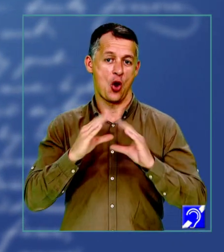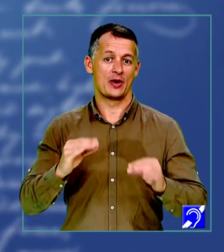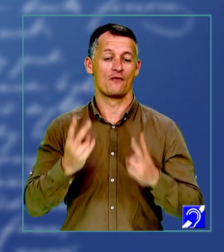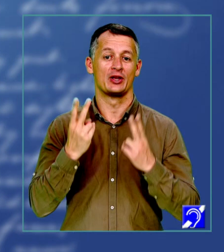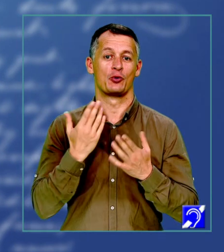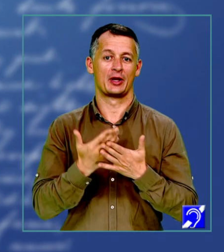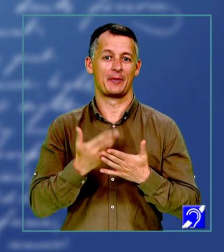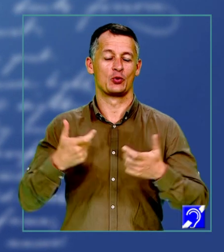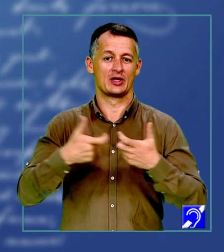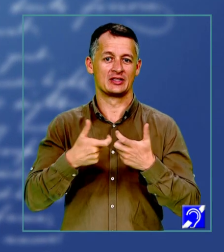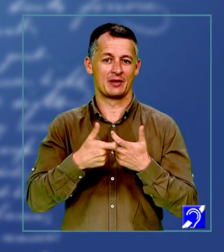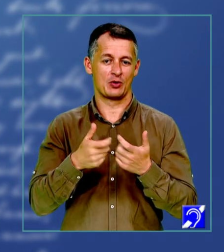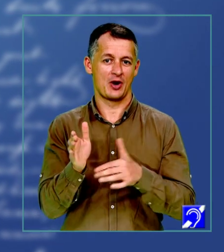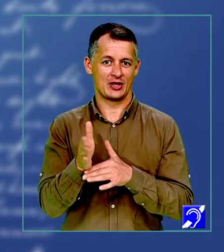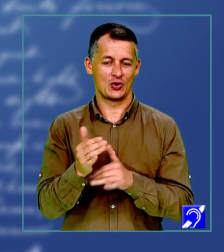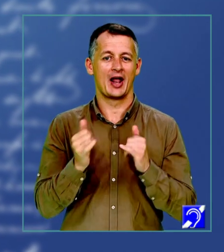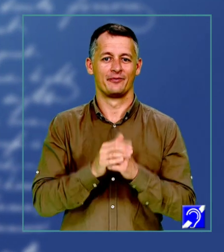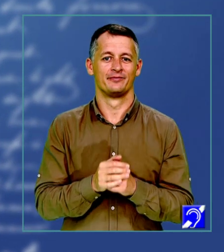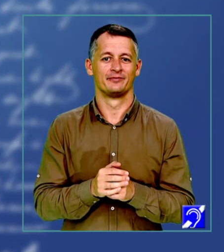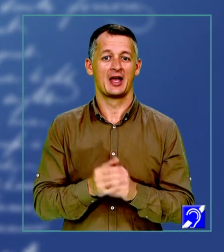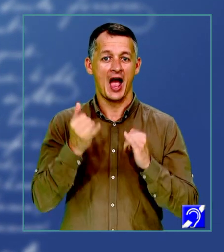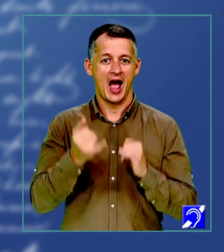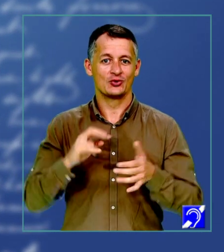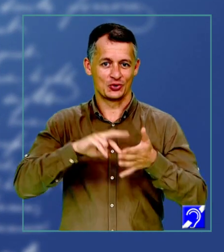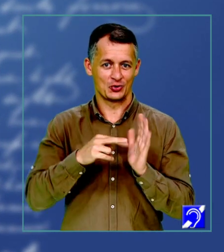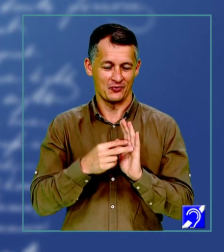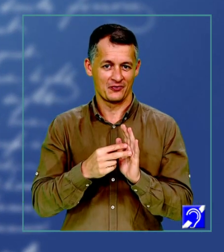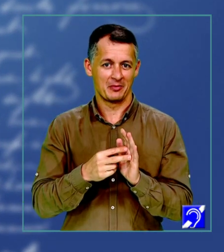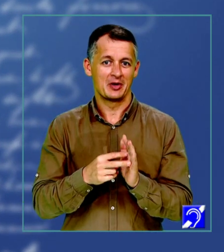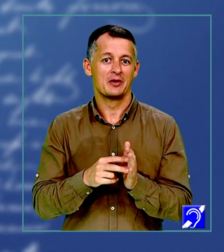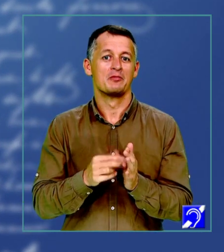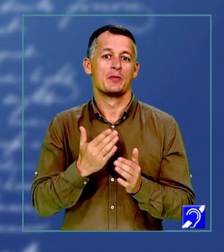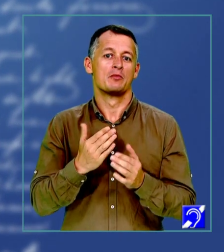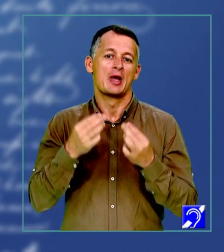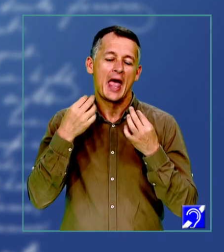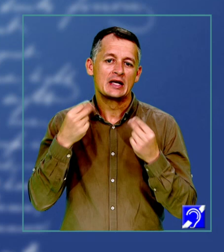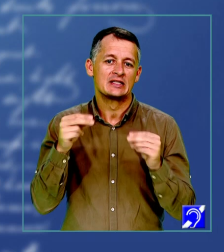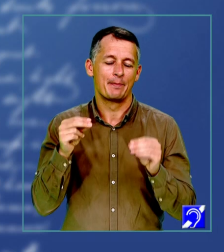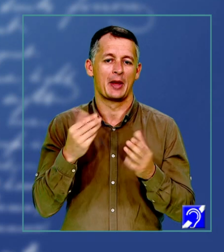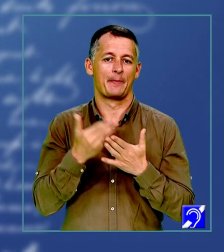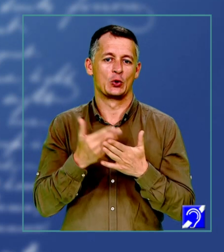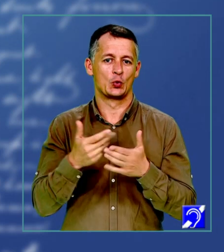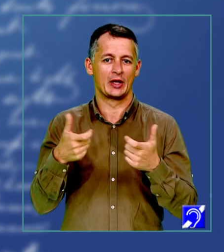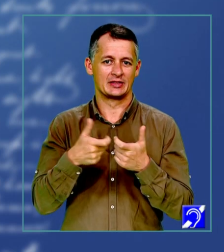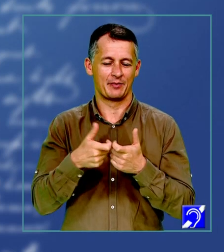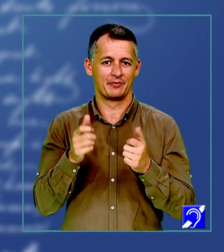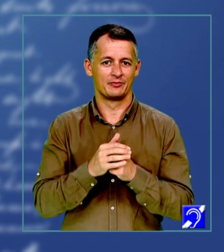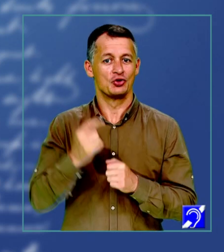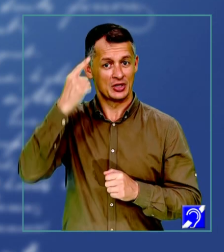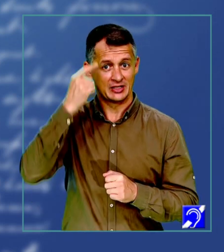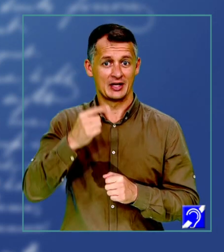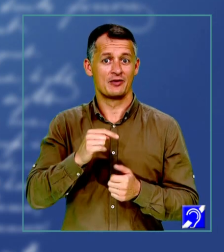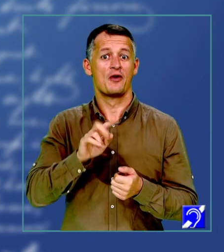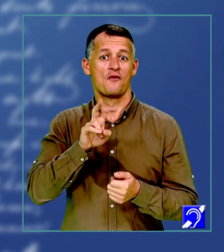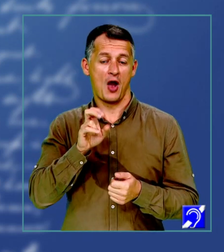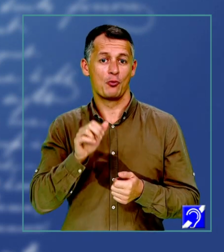națională. Veți rezolva chiar de azi un model de subiect propus pentru examen. Apropo de limba română, știați că în vocabularul limbii